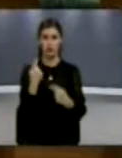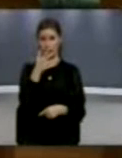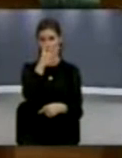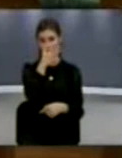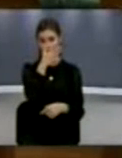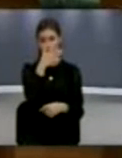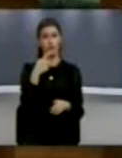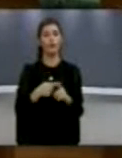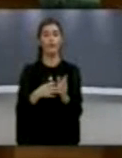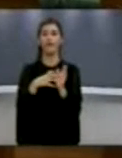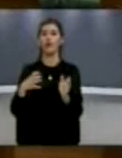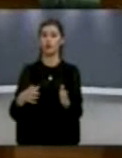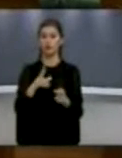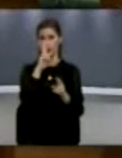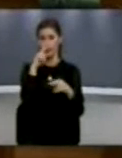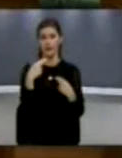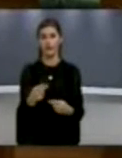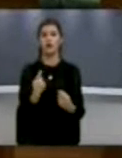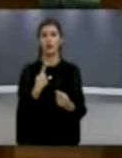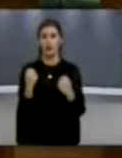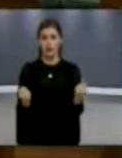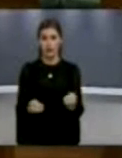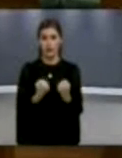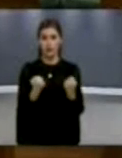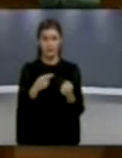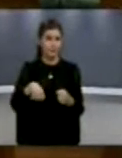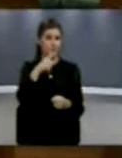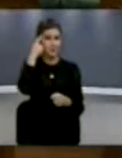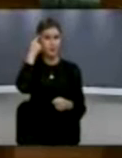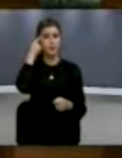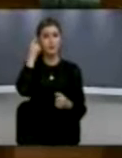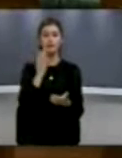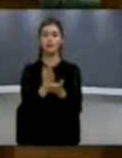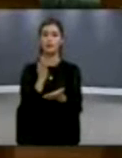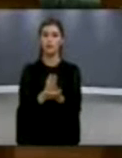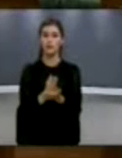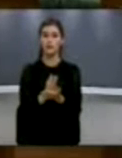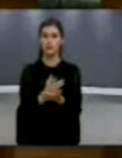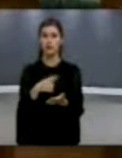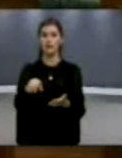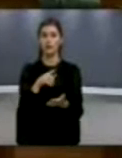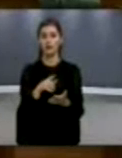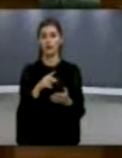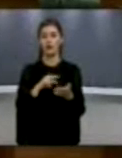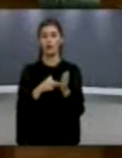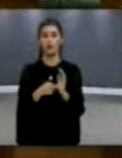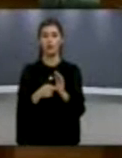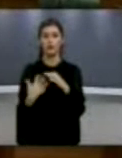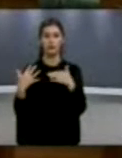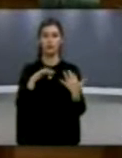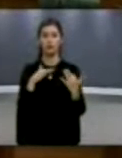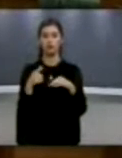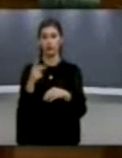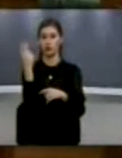vështirë të bëhem i rehatë në të ardhme. E dimë se sa shumë zgjati para disa viteve kontestimi dhe slovenisë e